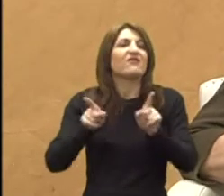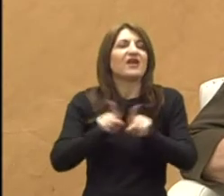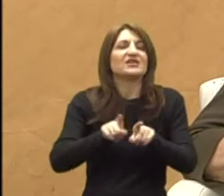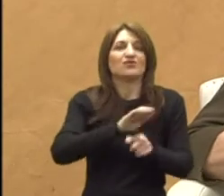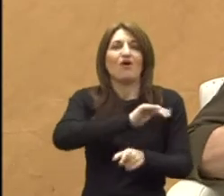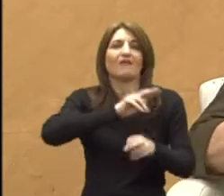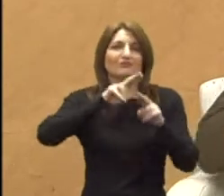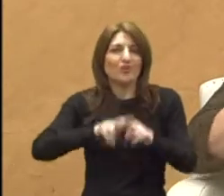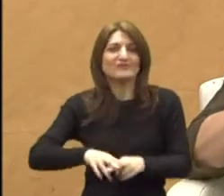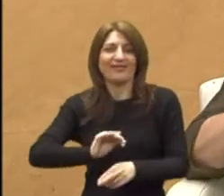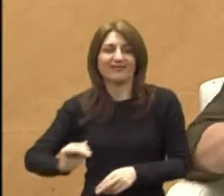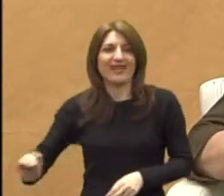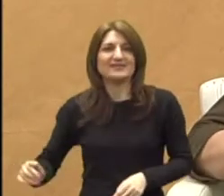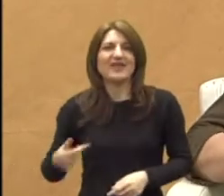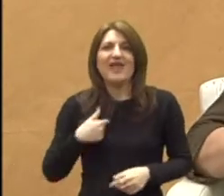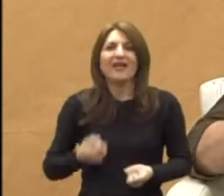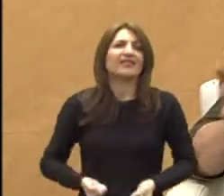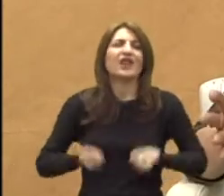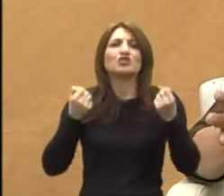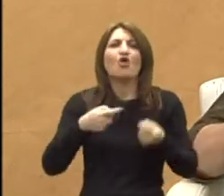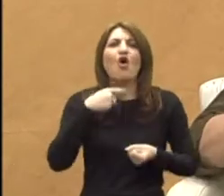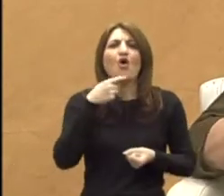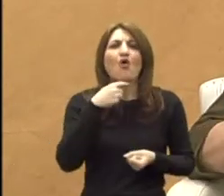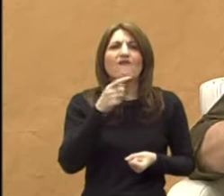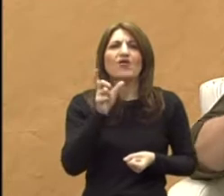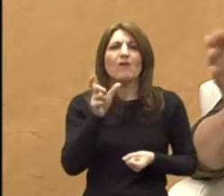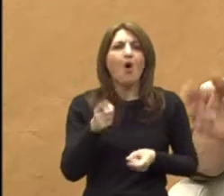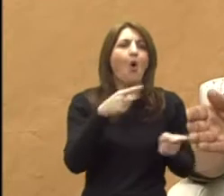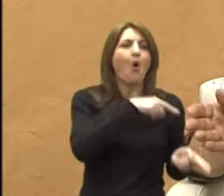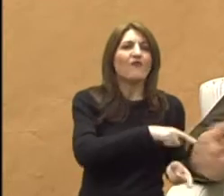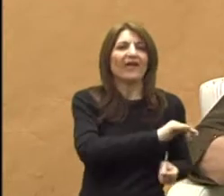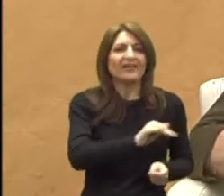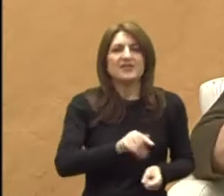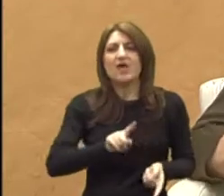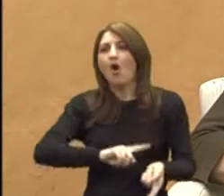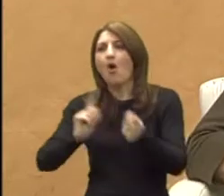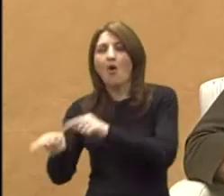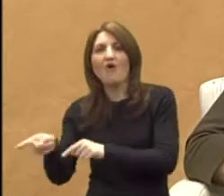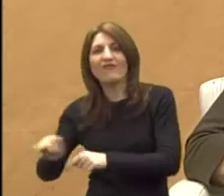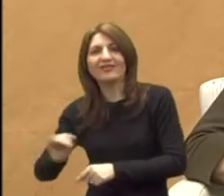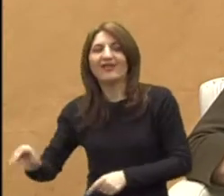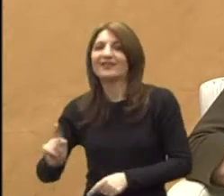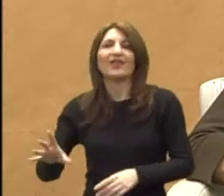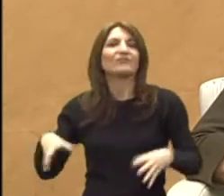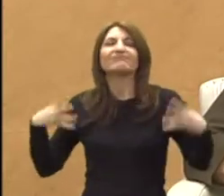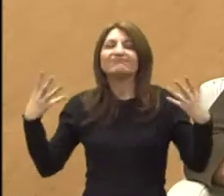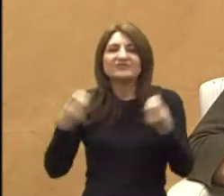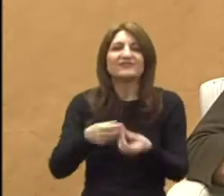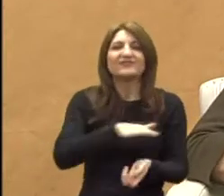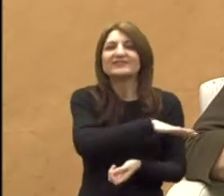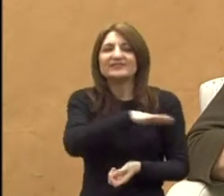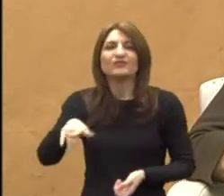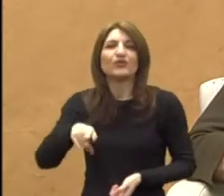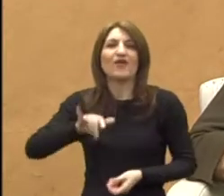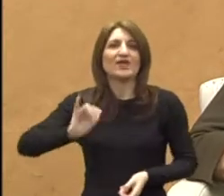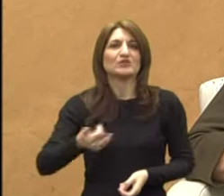Tako da ja jako teško govorim u tom terminima ova djeca, ona djeca. Oni su svi prvenstveno djeca.